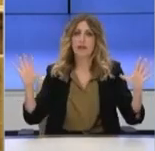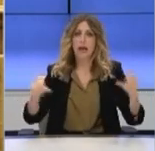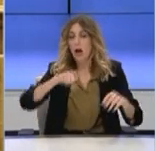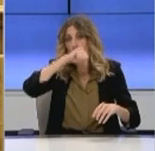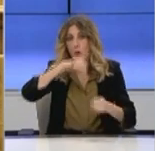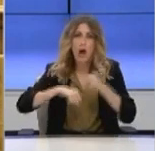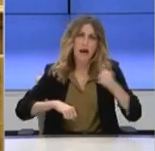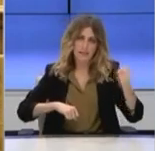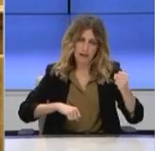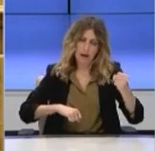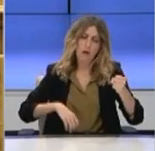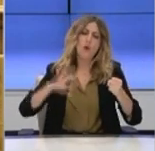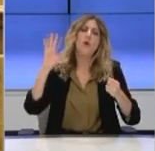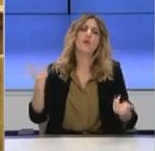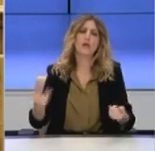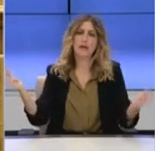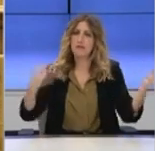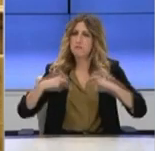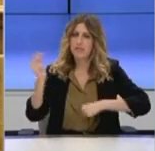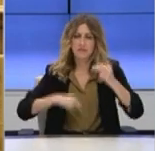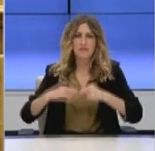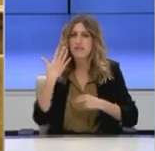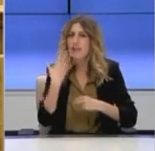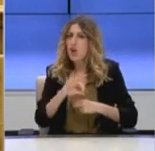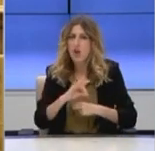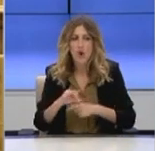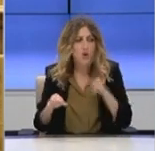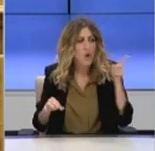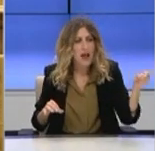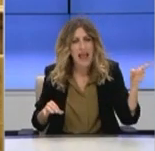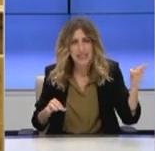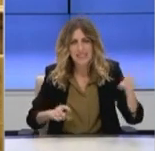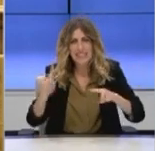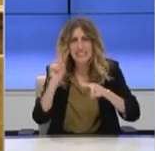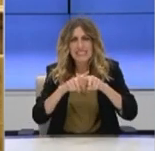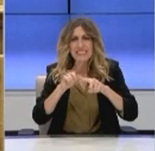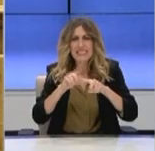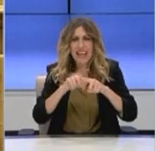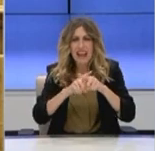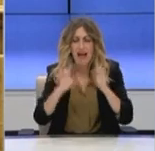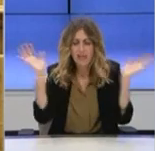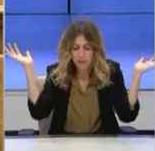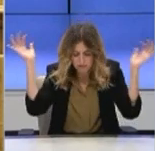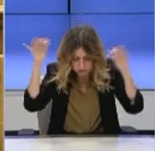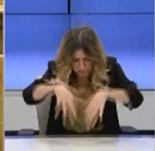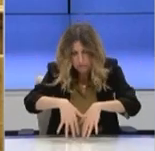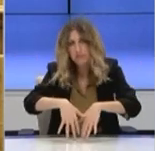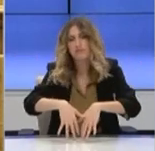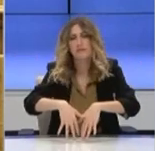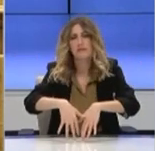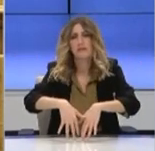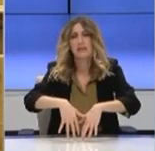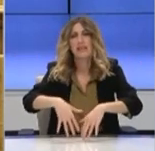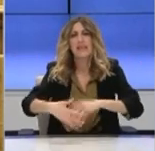επειδή είχατε ρίξει τη χώρα στον πάτο όχι λίγο πριν ή λίγο μετά το χείριο. Στον πάτο της χρεοκοπίας.